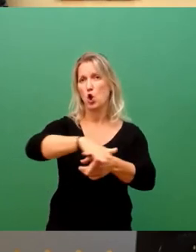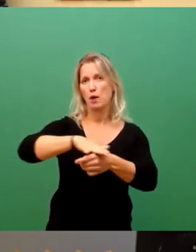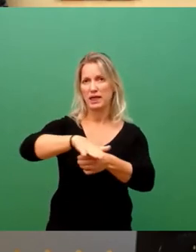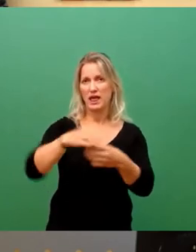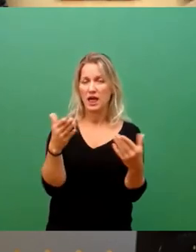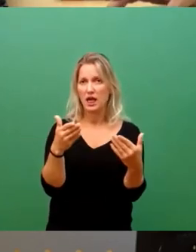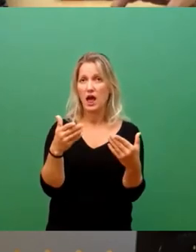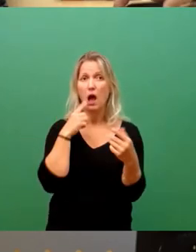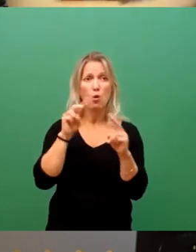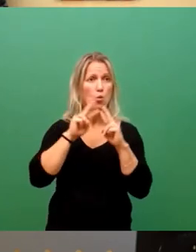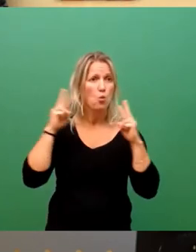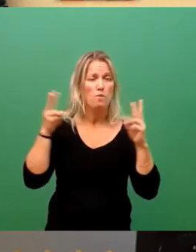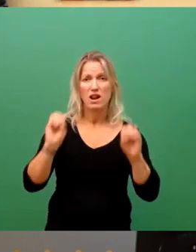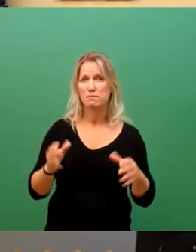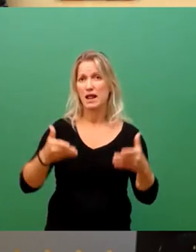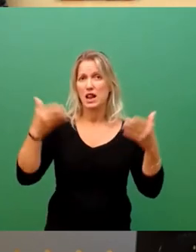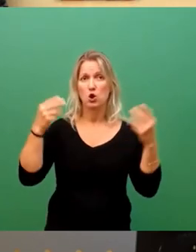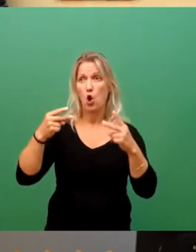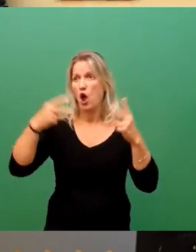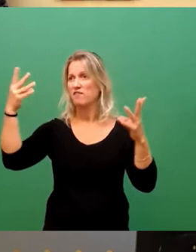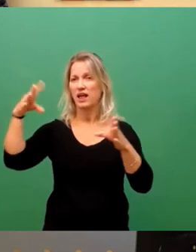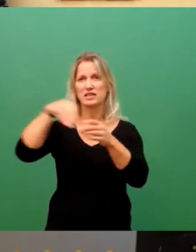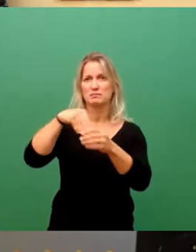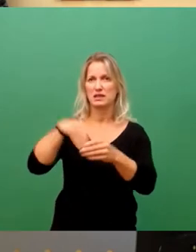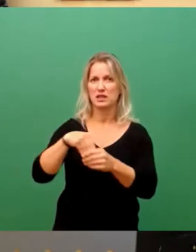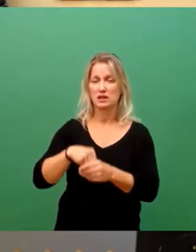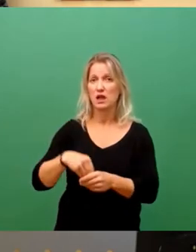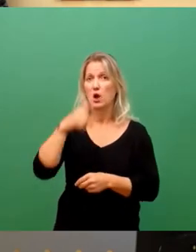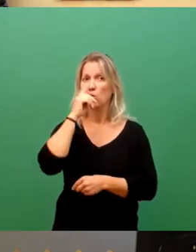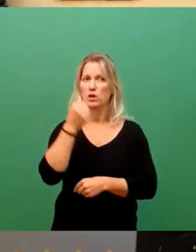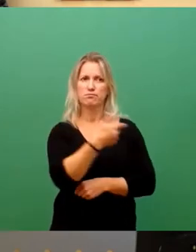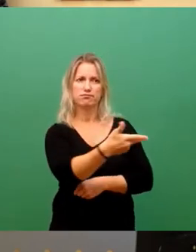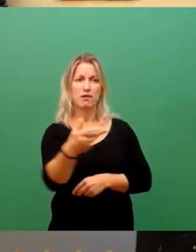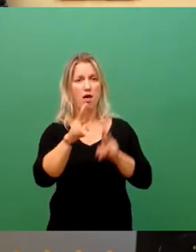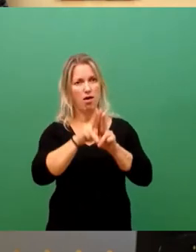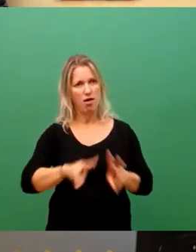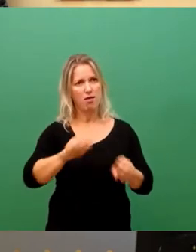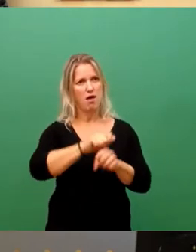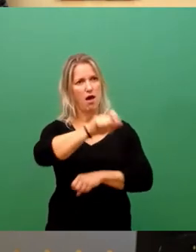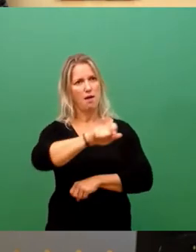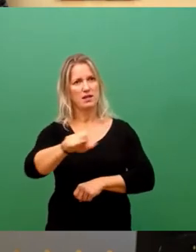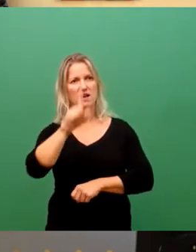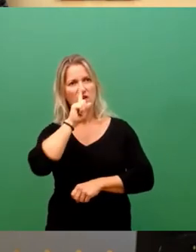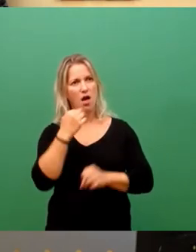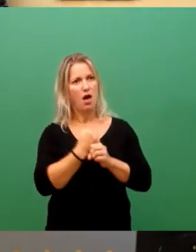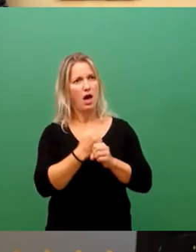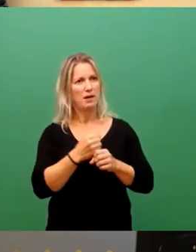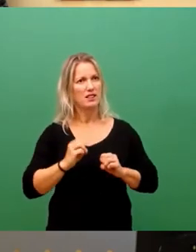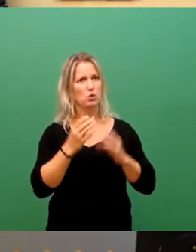die Umweltbildung, Öffentlichkeitsbeteiligung und die Förderung der vielen ehrenamtlich im Naturschutz engagierten Menschen.